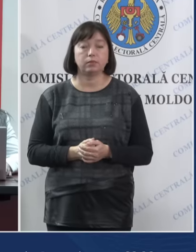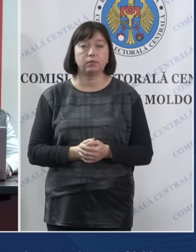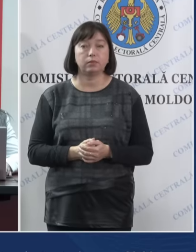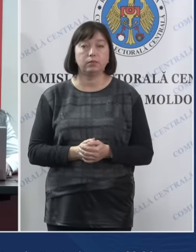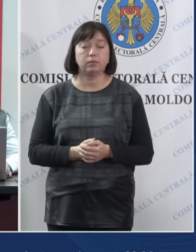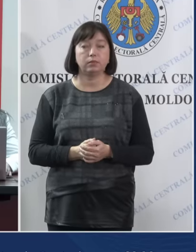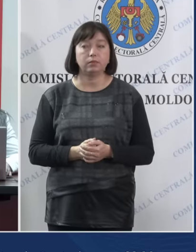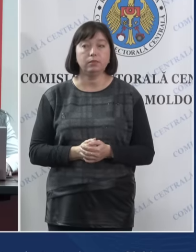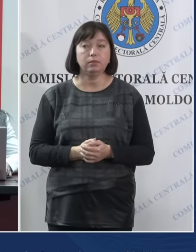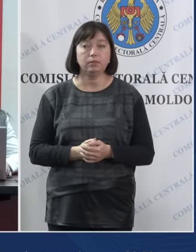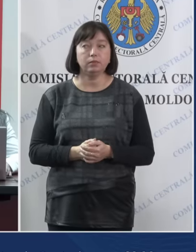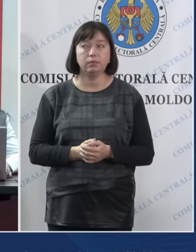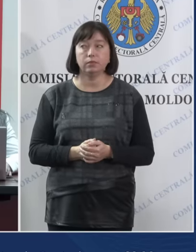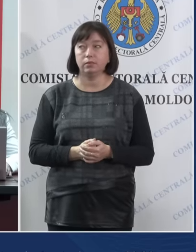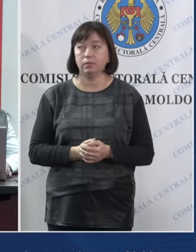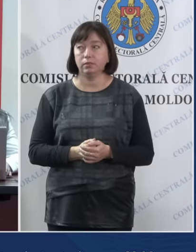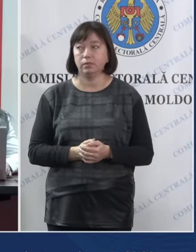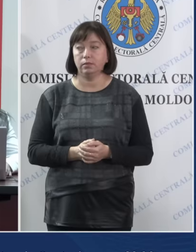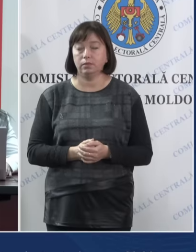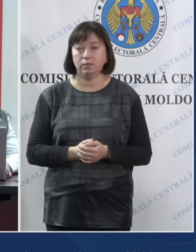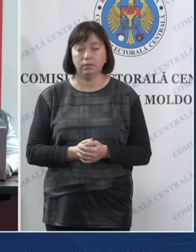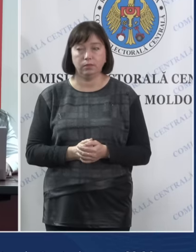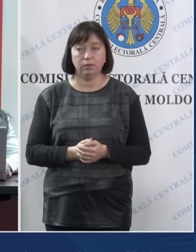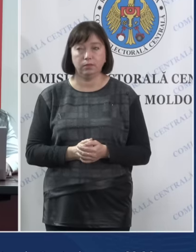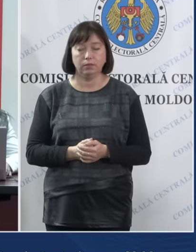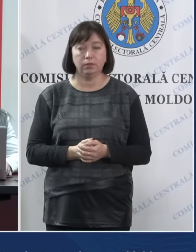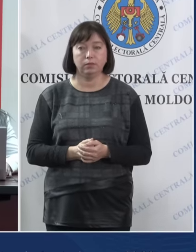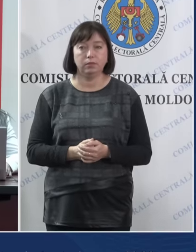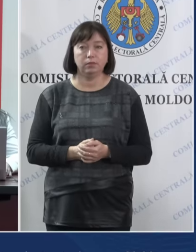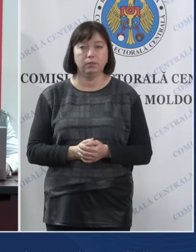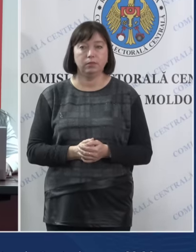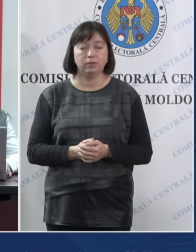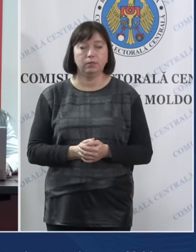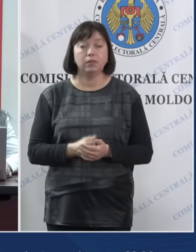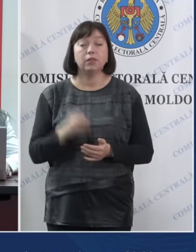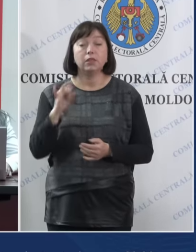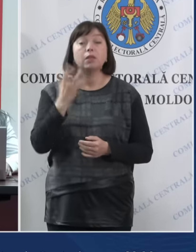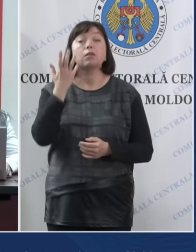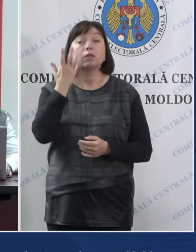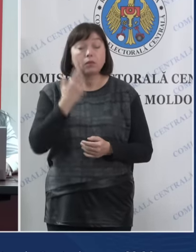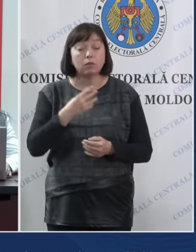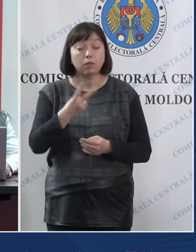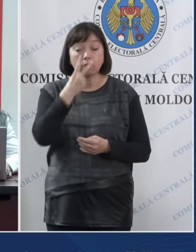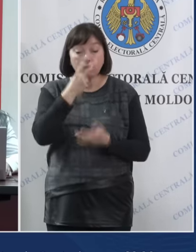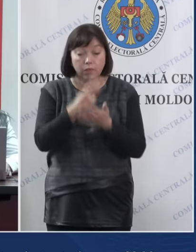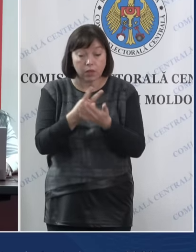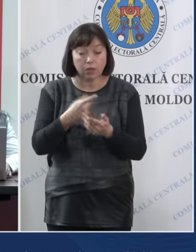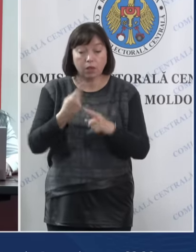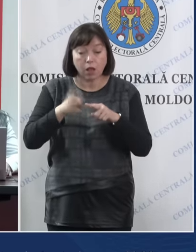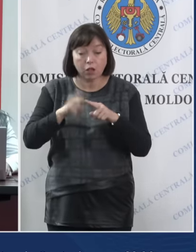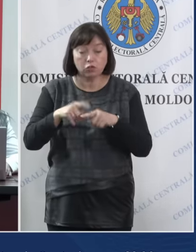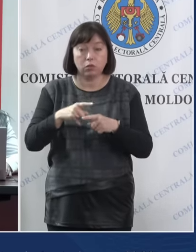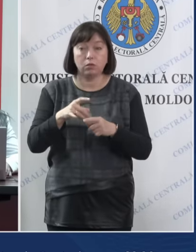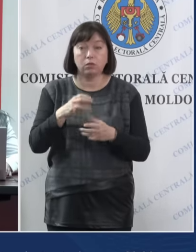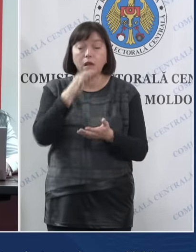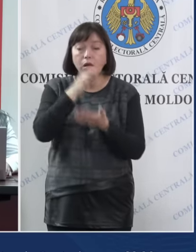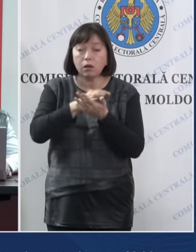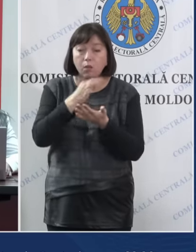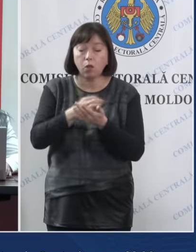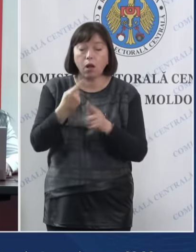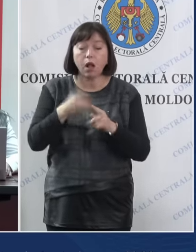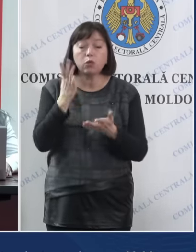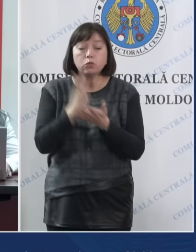Și deja după ce vom vedea aceste rapoarte care conțin